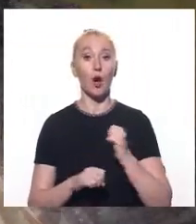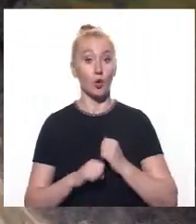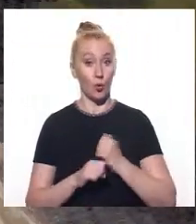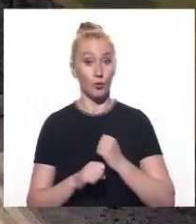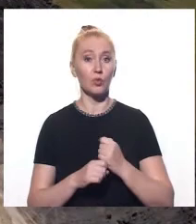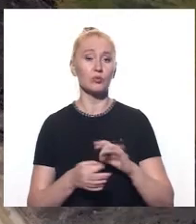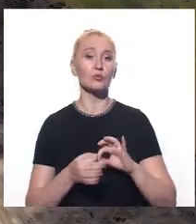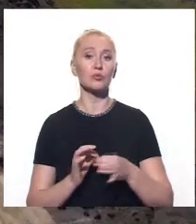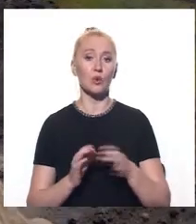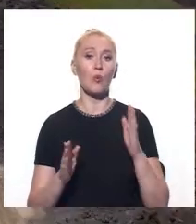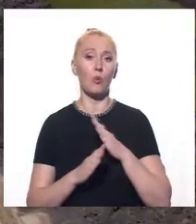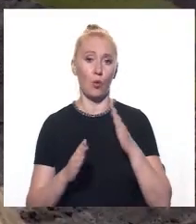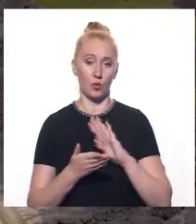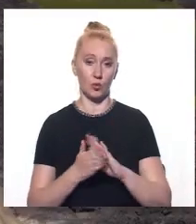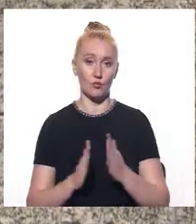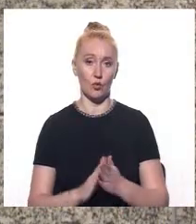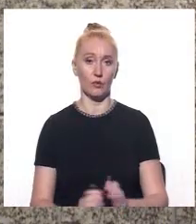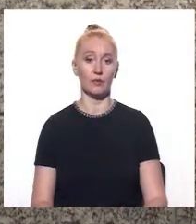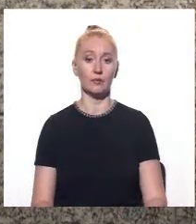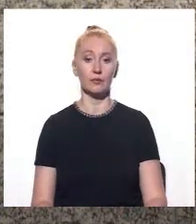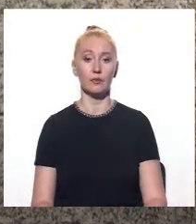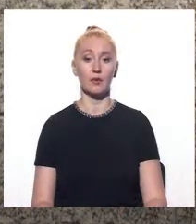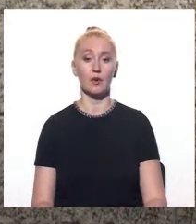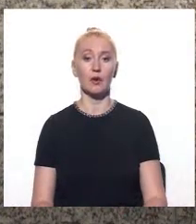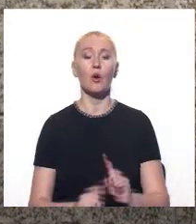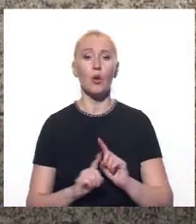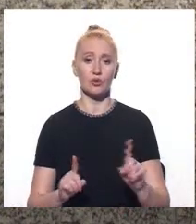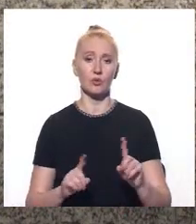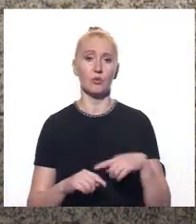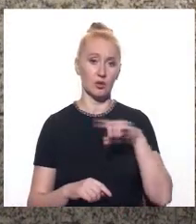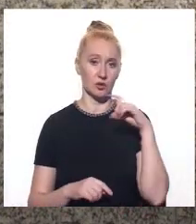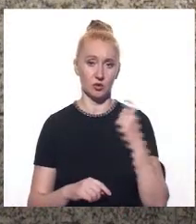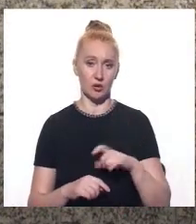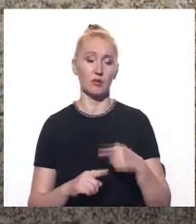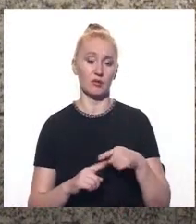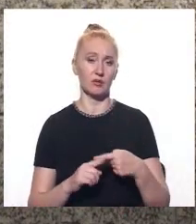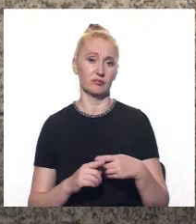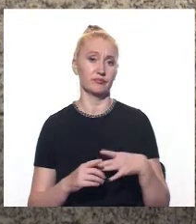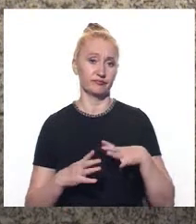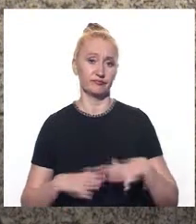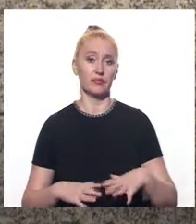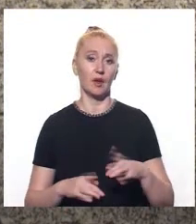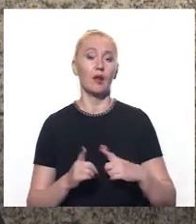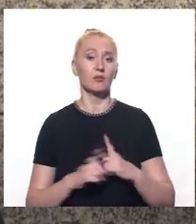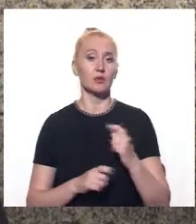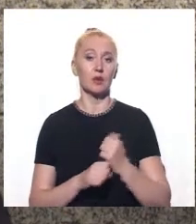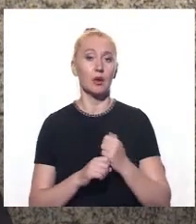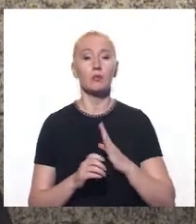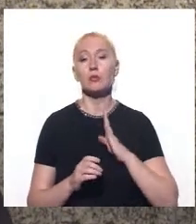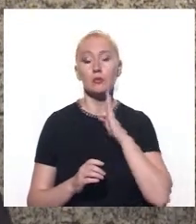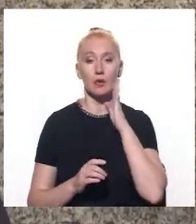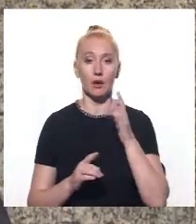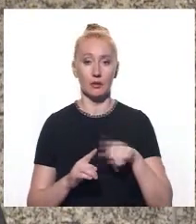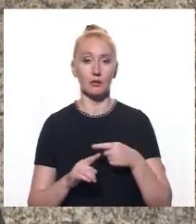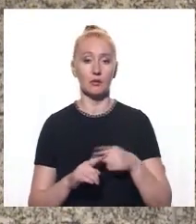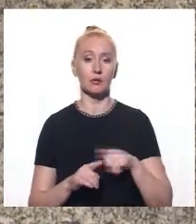значно ускладнюють погодні умови. Особливо дошкуляє спека, нам доводиться працювати ледь не з самого ранку, щоб